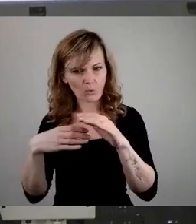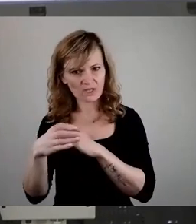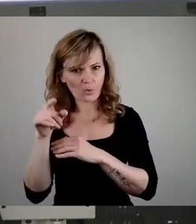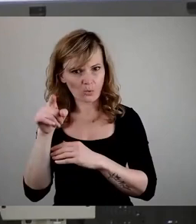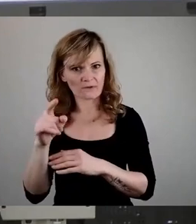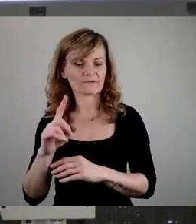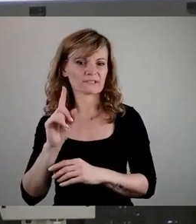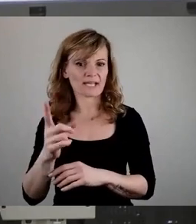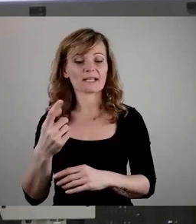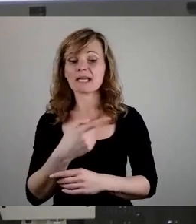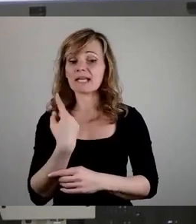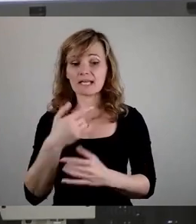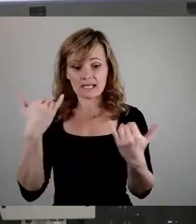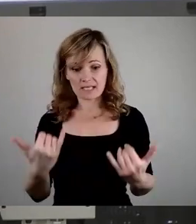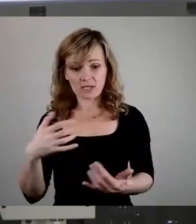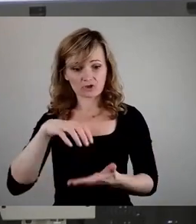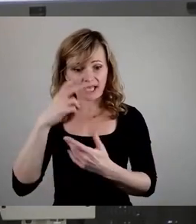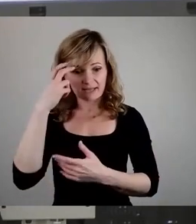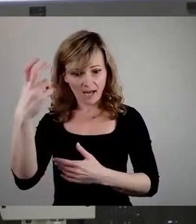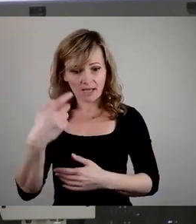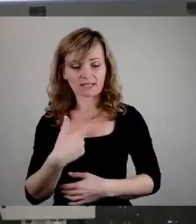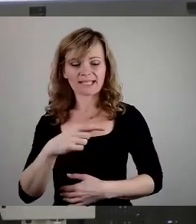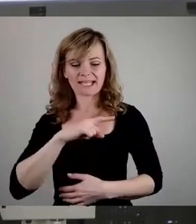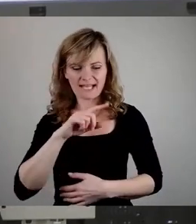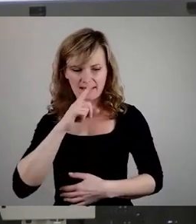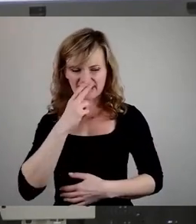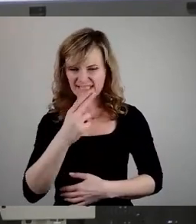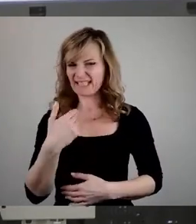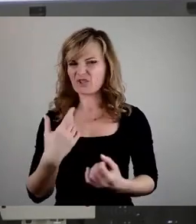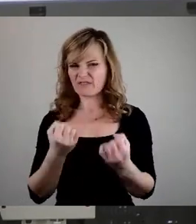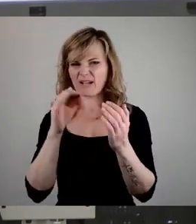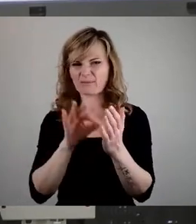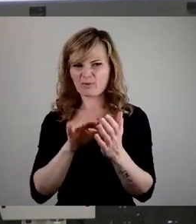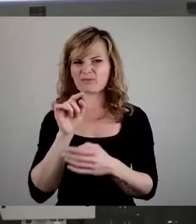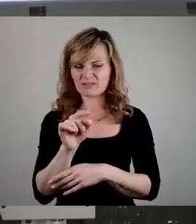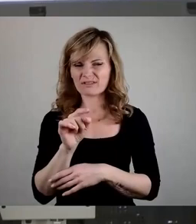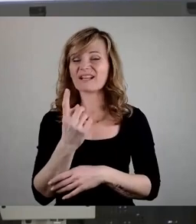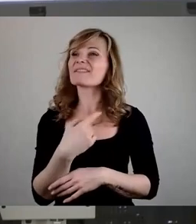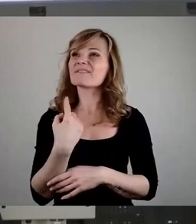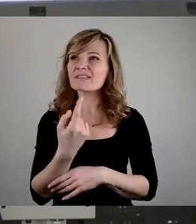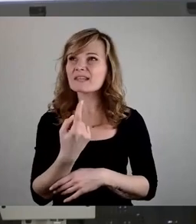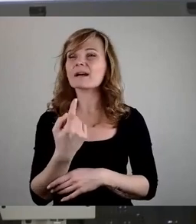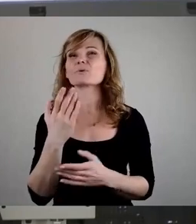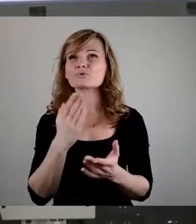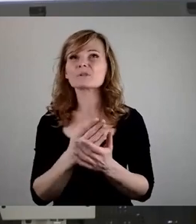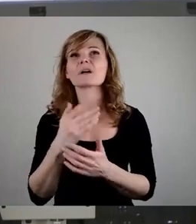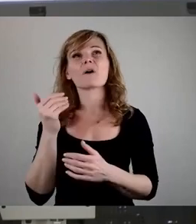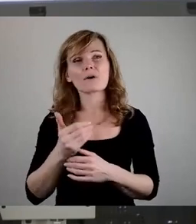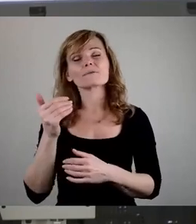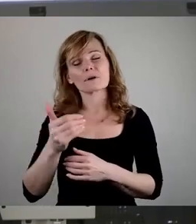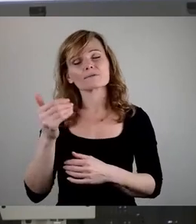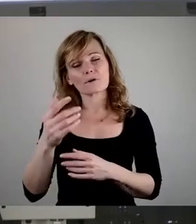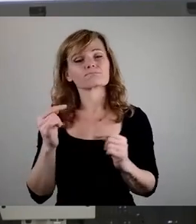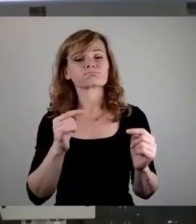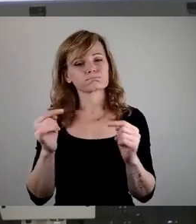als Schwerpunkt sehen, angedeutet hat es ja schon der Bürgermeister, hier im Stadtrat haben wir sehr, sehr, sehr oft darüber diskutiert,